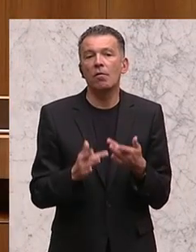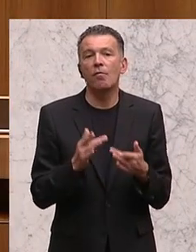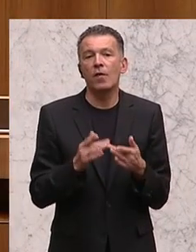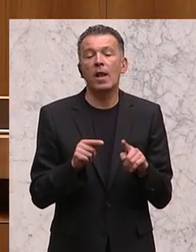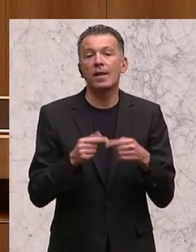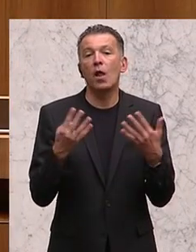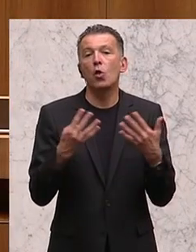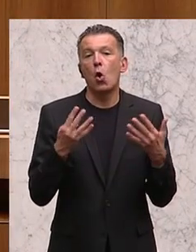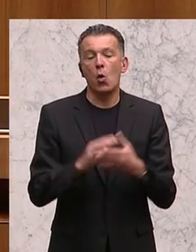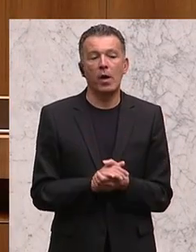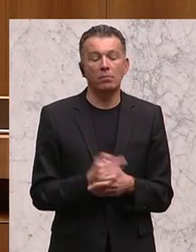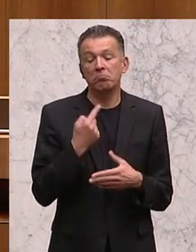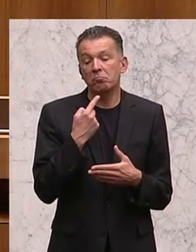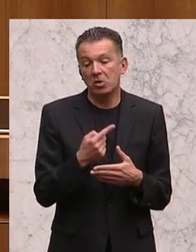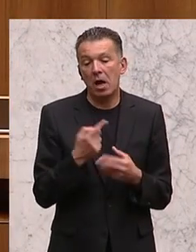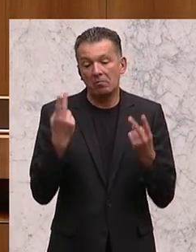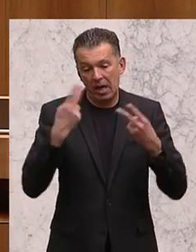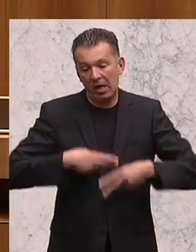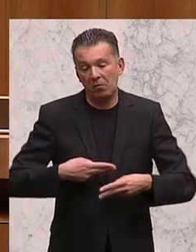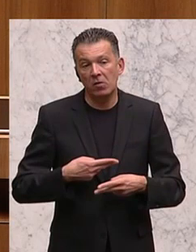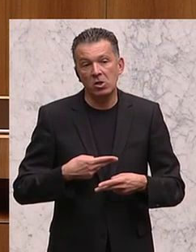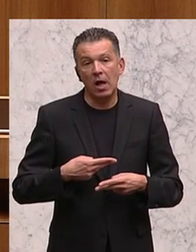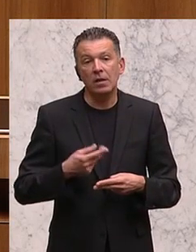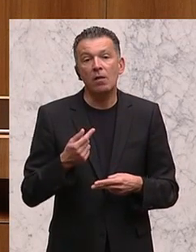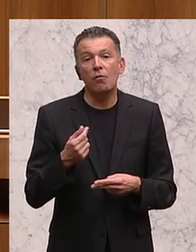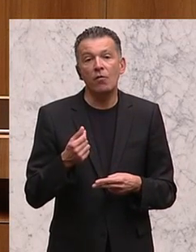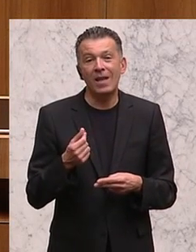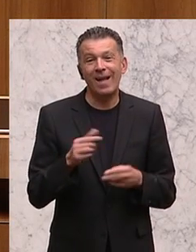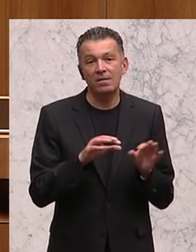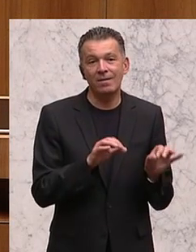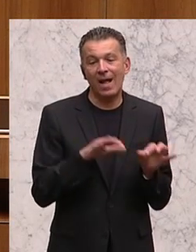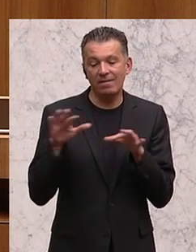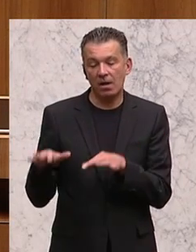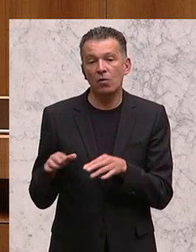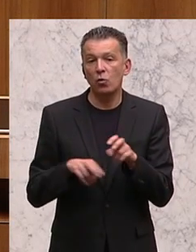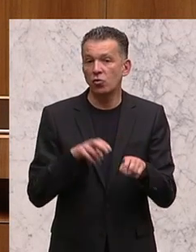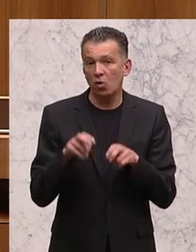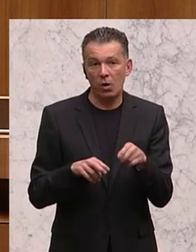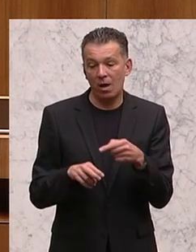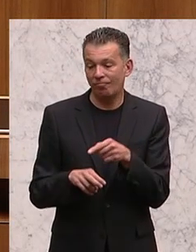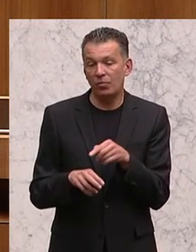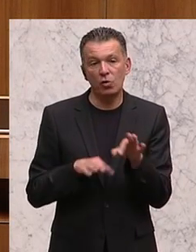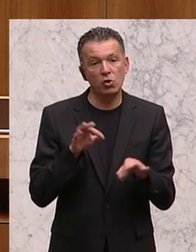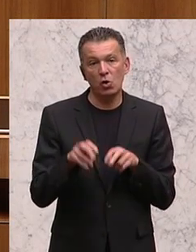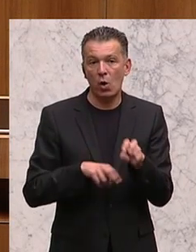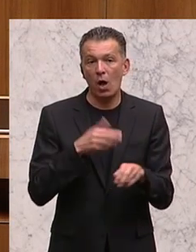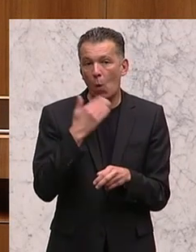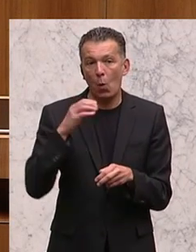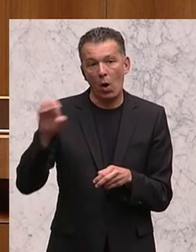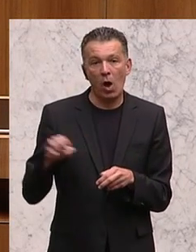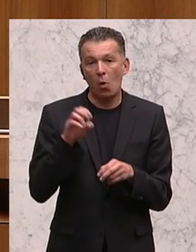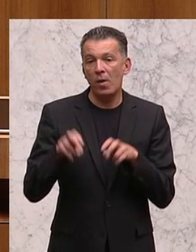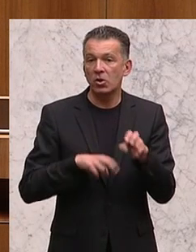irgendwann einmal nur neun dieser Finanztransaktionssteuer zustimmen und es keine europäische Steuer ist, wird es auch kein